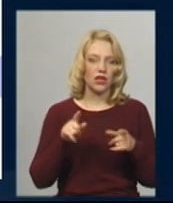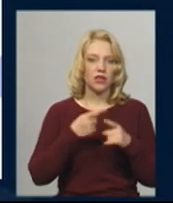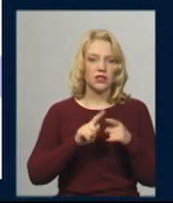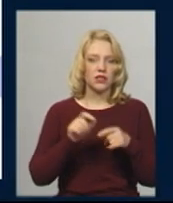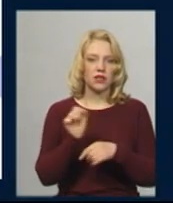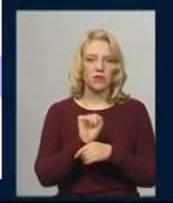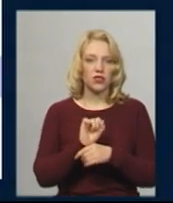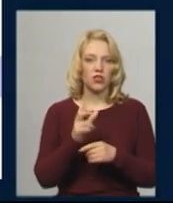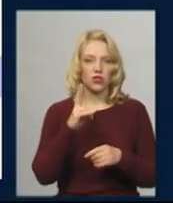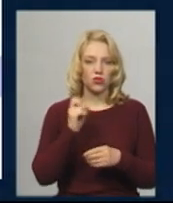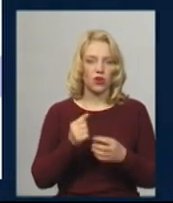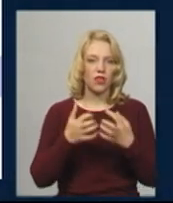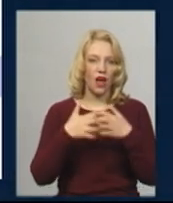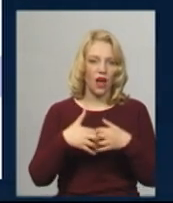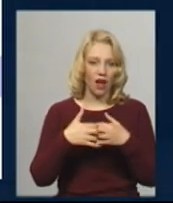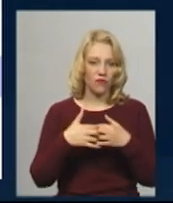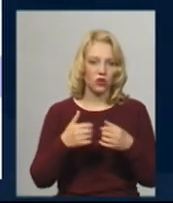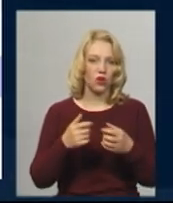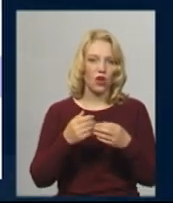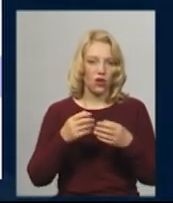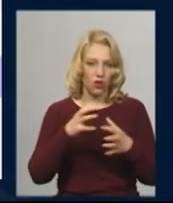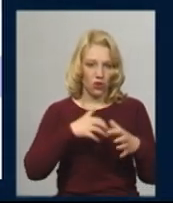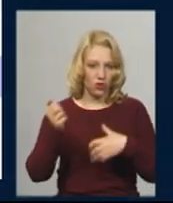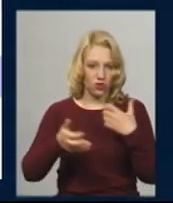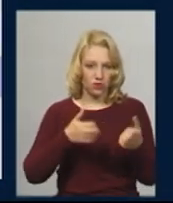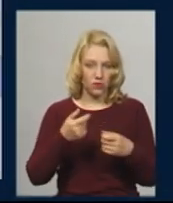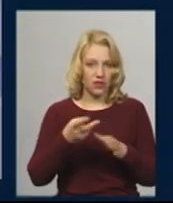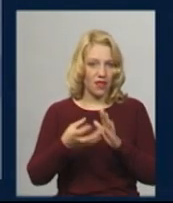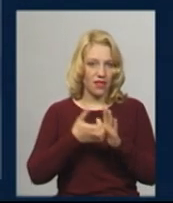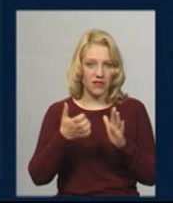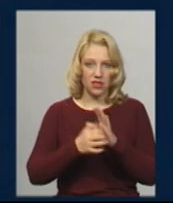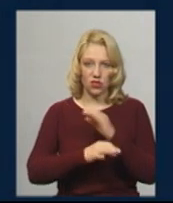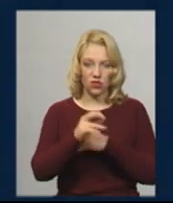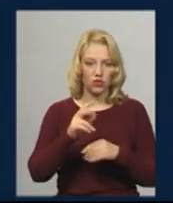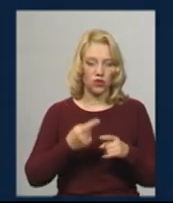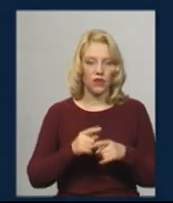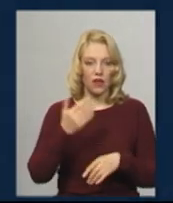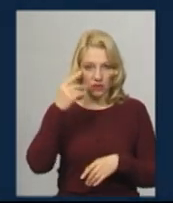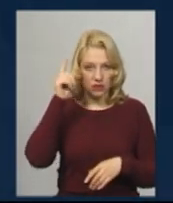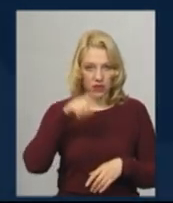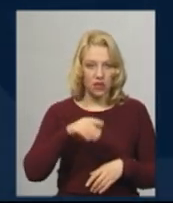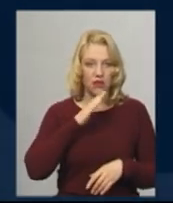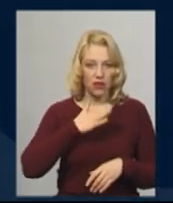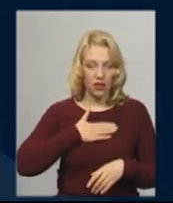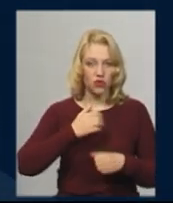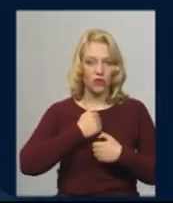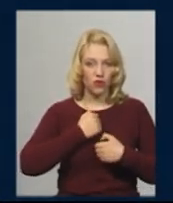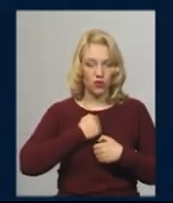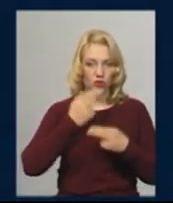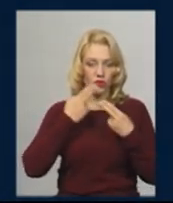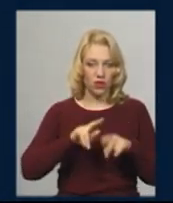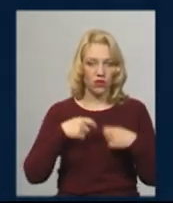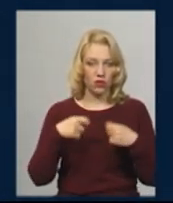авторозбірці, так не вистачає нашим хлопцям на Сході. Невже ніхто того не бачить? Розберіться. Ви знали знову, нашу військову техніку продають.